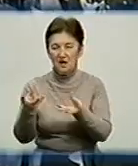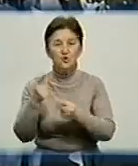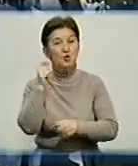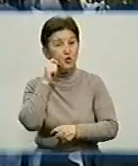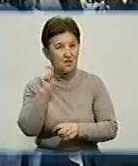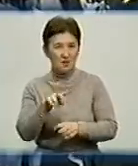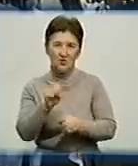на незалежність.